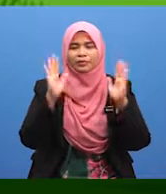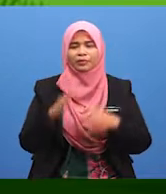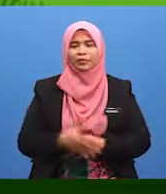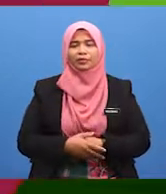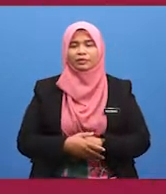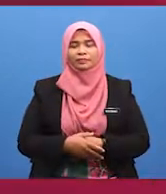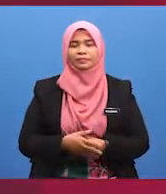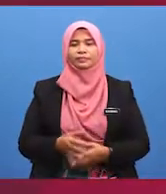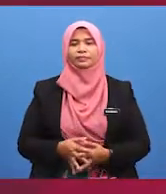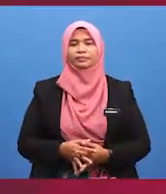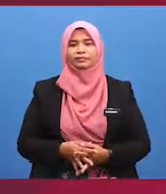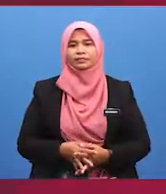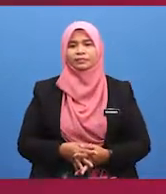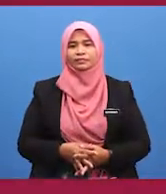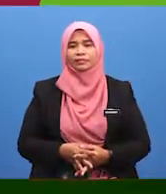solat?